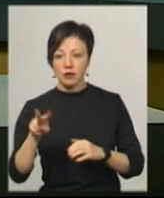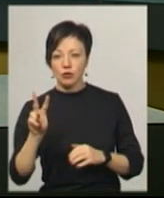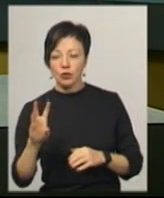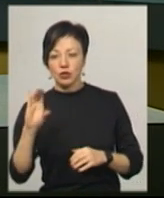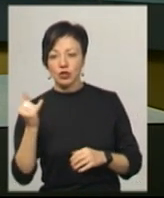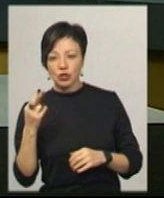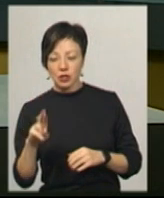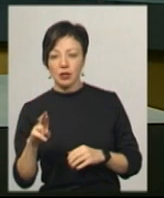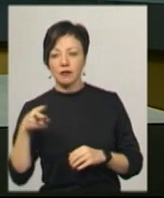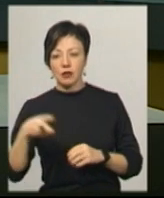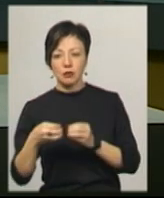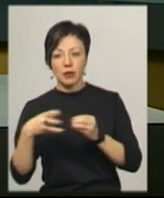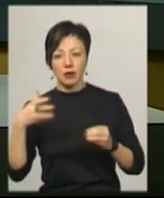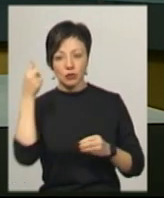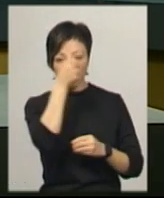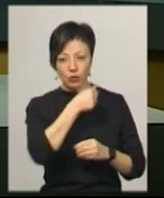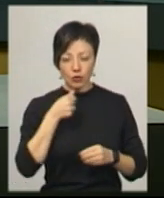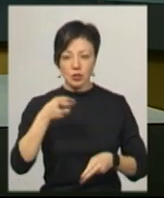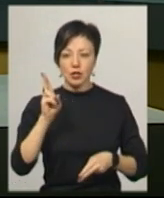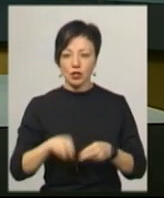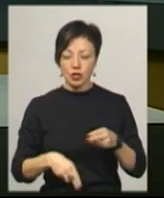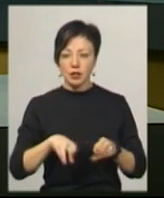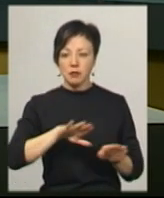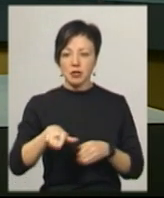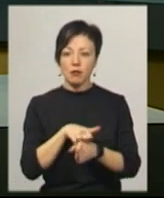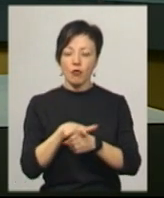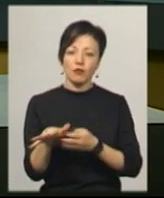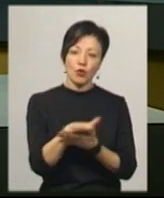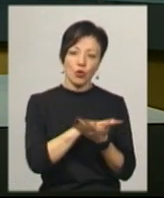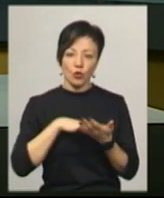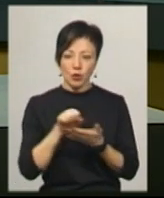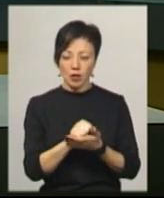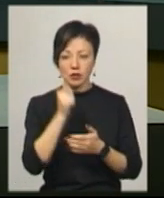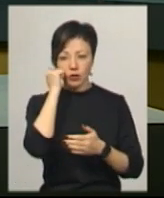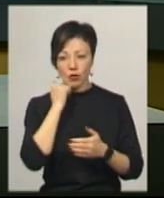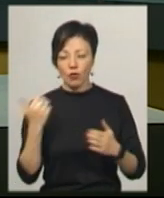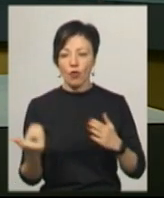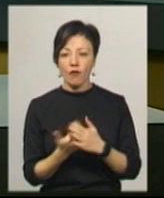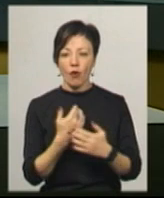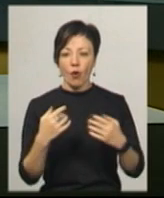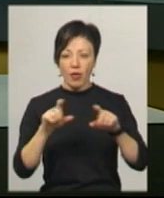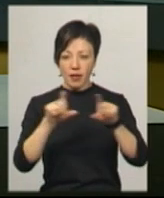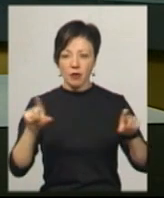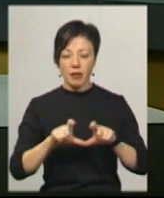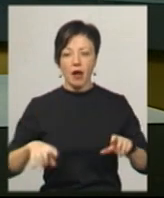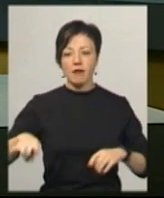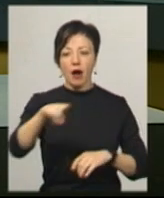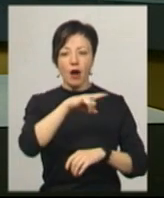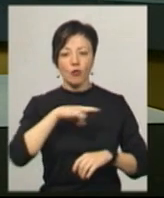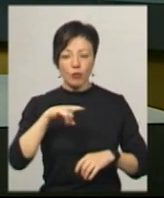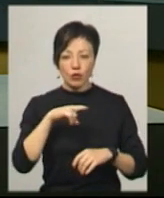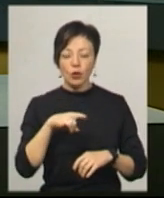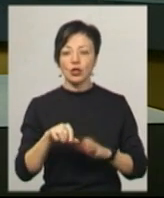січня 2015 року і закінчилася після повної руйнації старого та нового терміналів аеропорту. 16